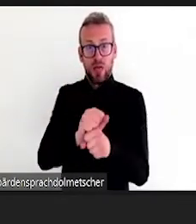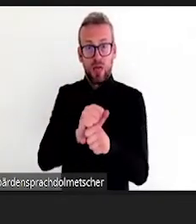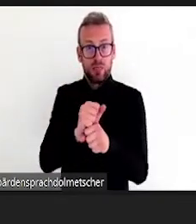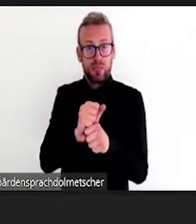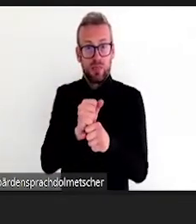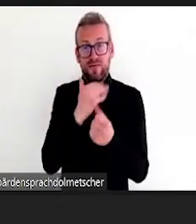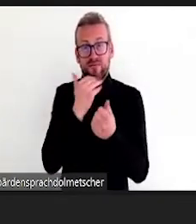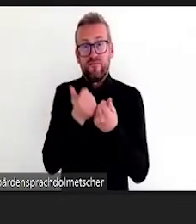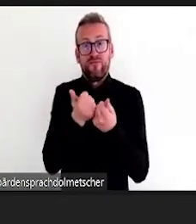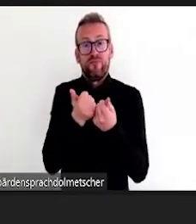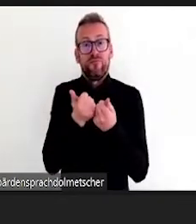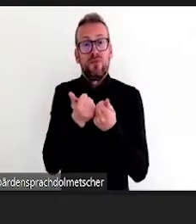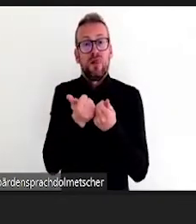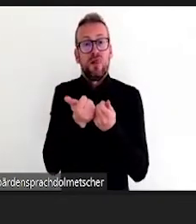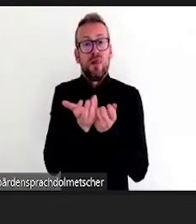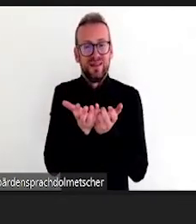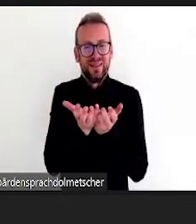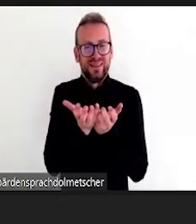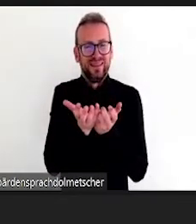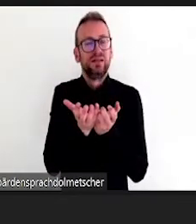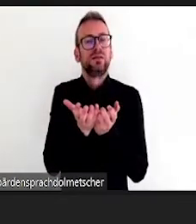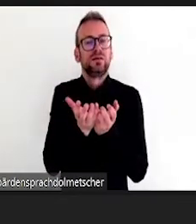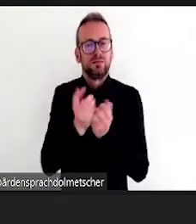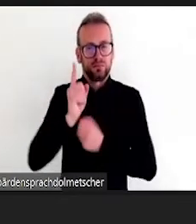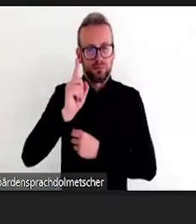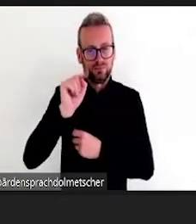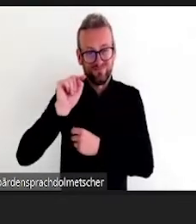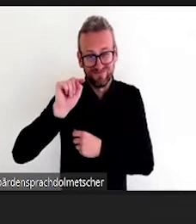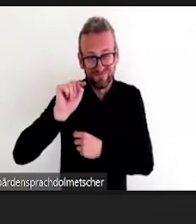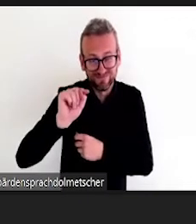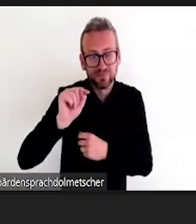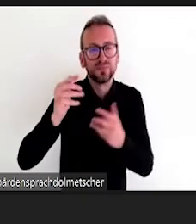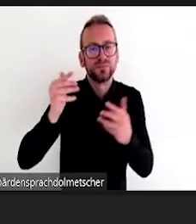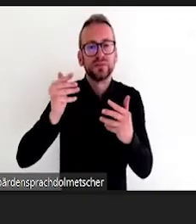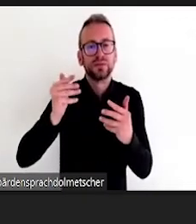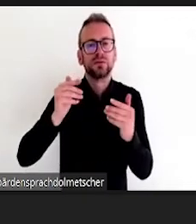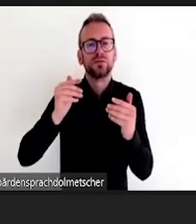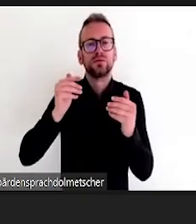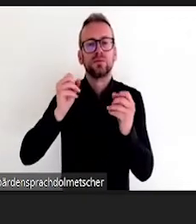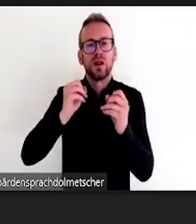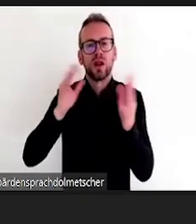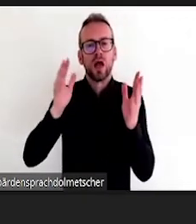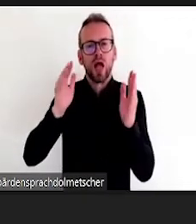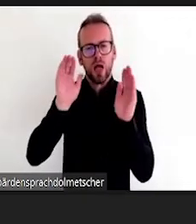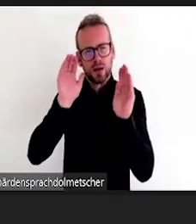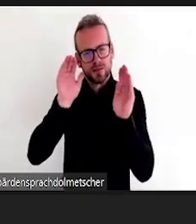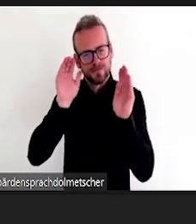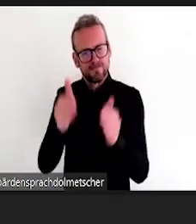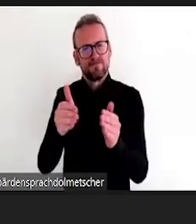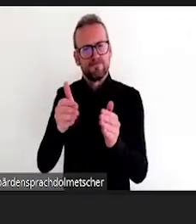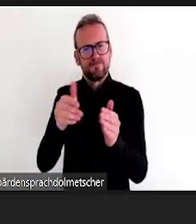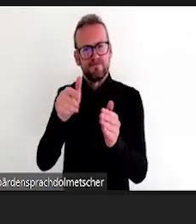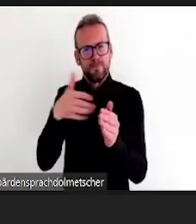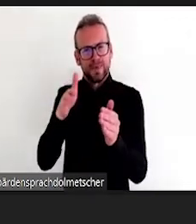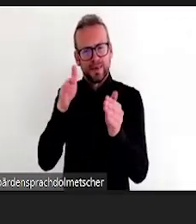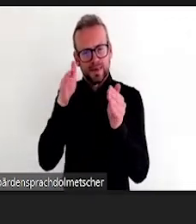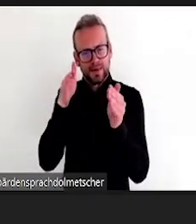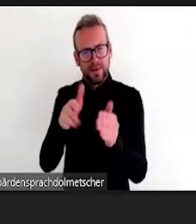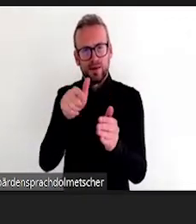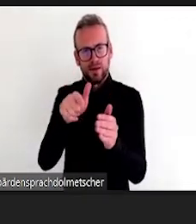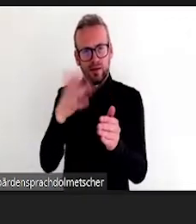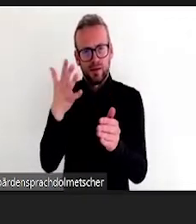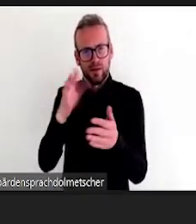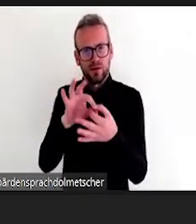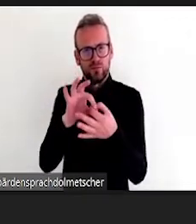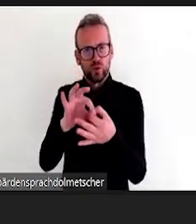nutze digitale Medien, damit meine Lehre für eine größere Menge von Studierenden greifbar wird. Das ist auch schon der nächste